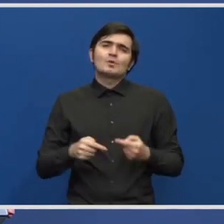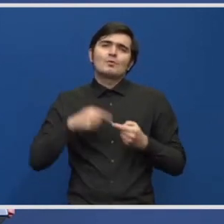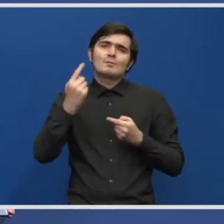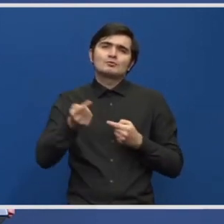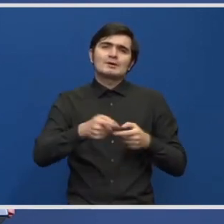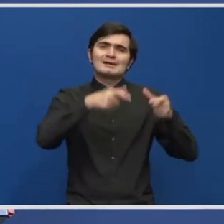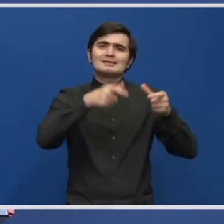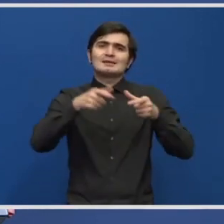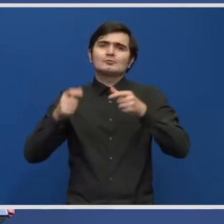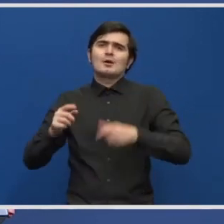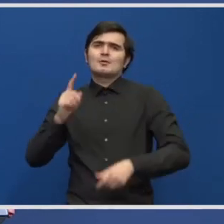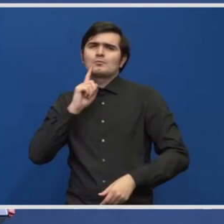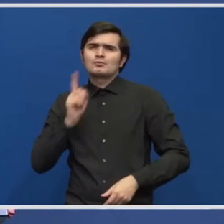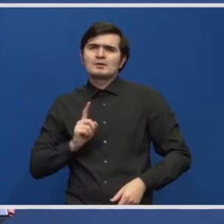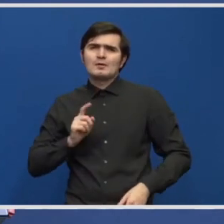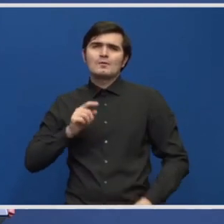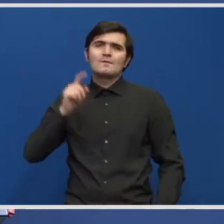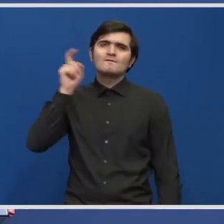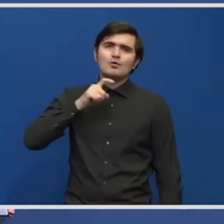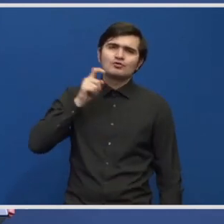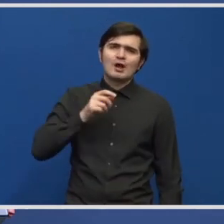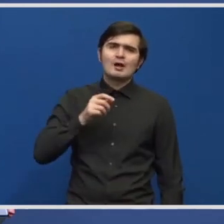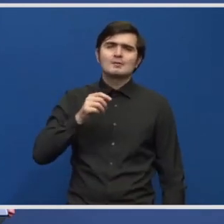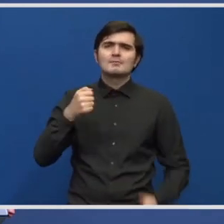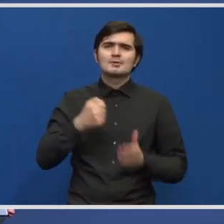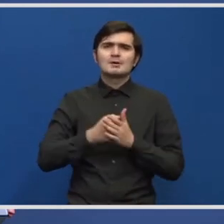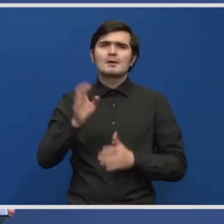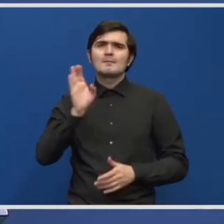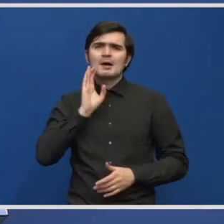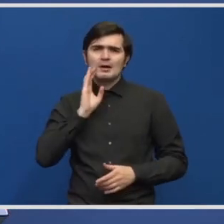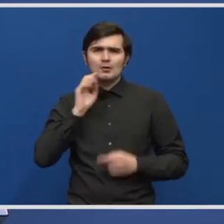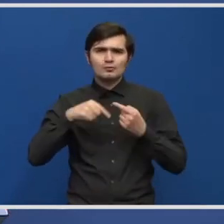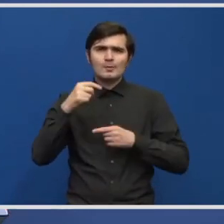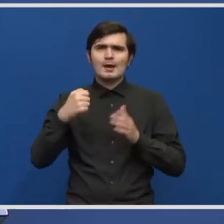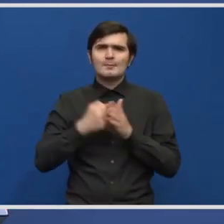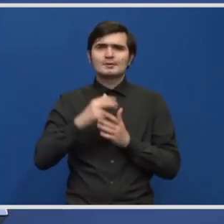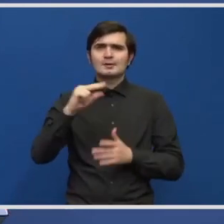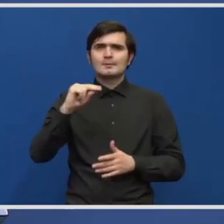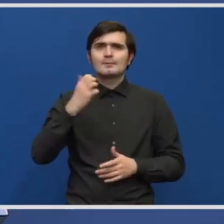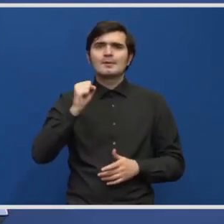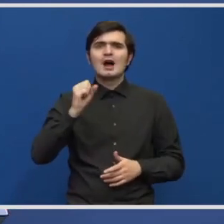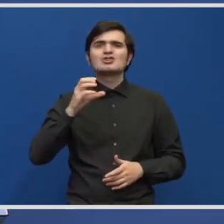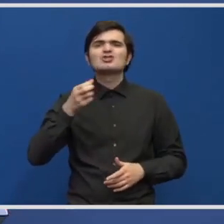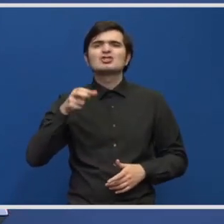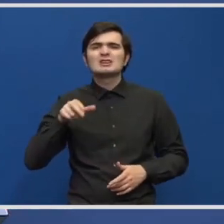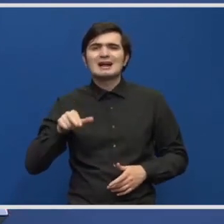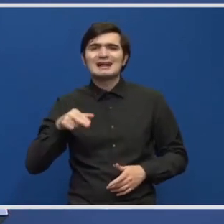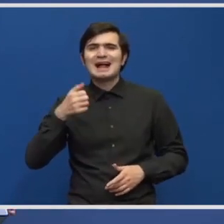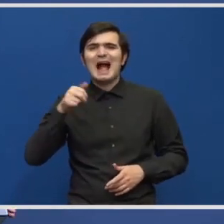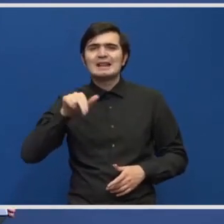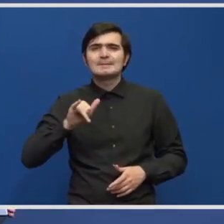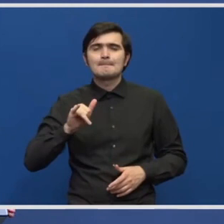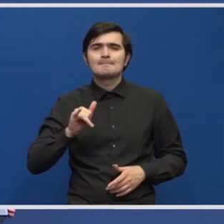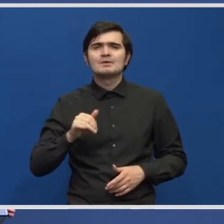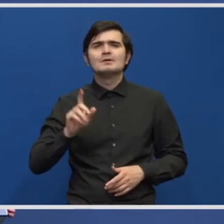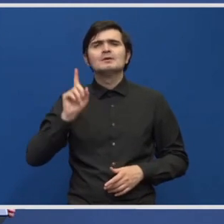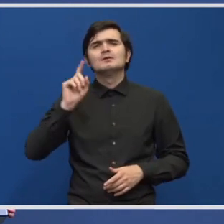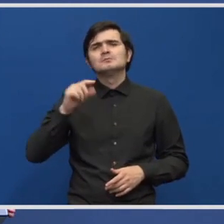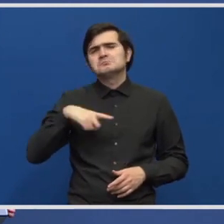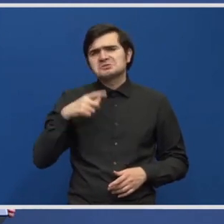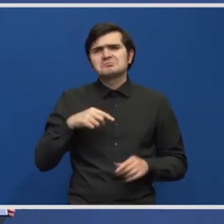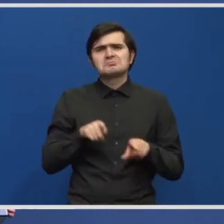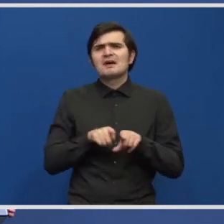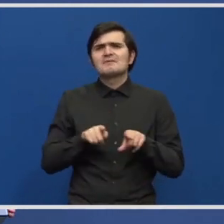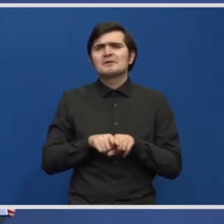Următoarele sectoare, Buzău, Focșani, Bacău și Bacău-Pascani din această autostradă, vor fi și ele, sunt